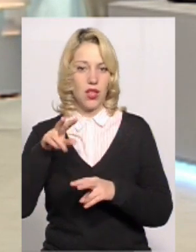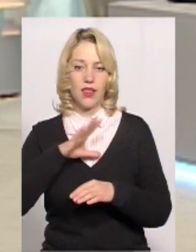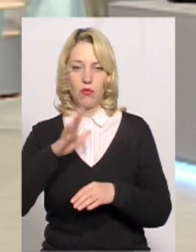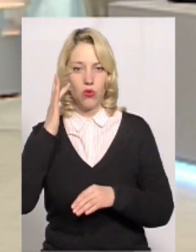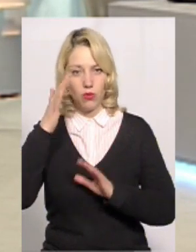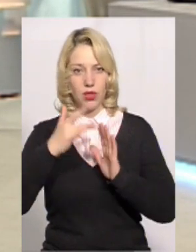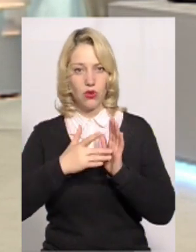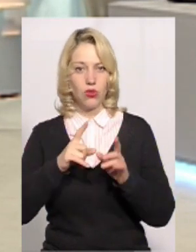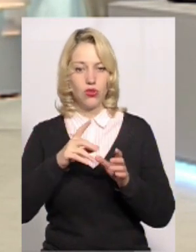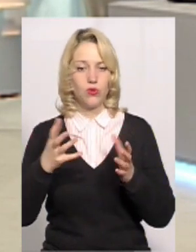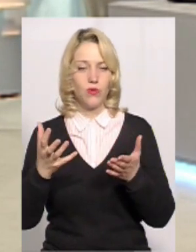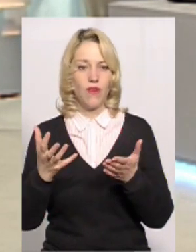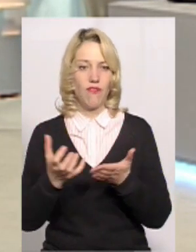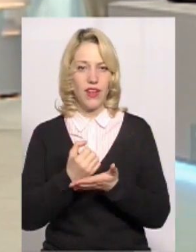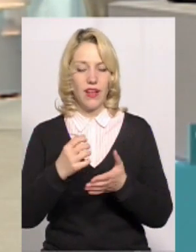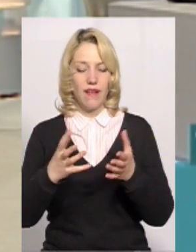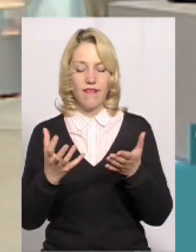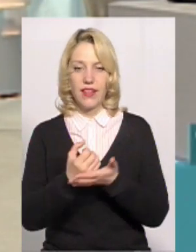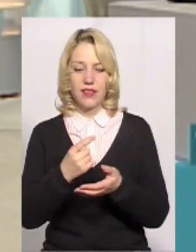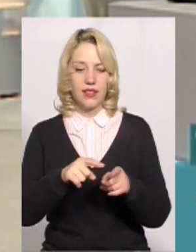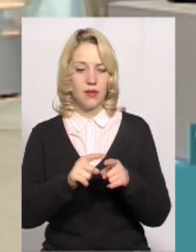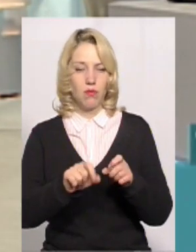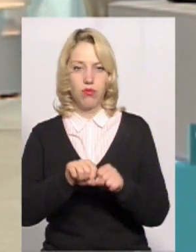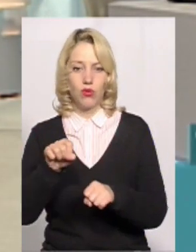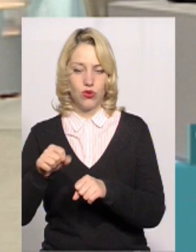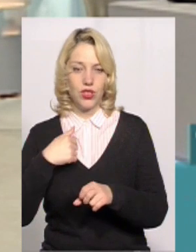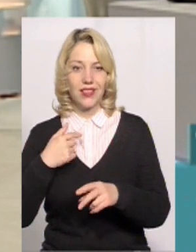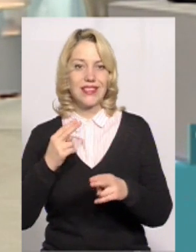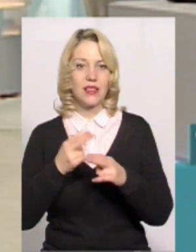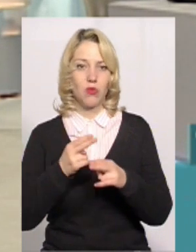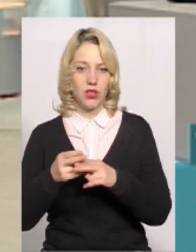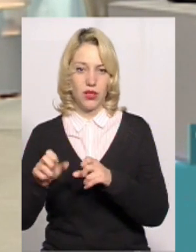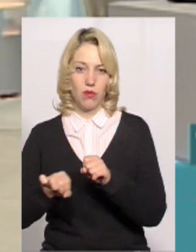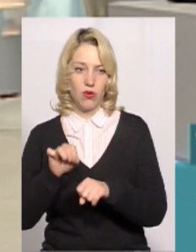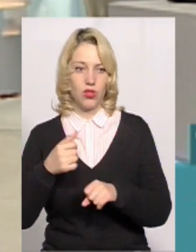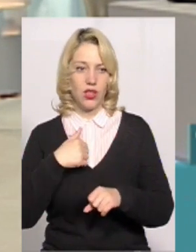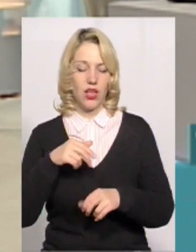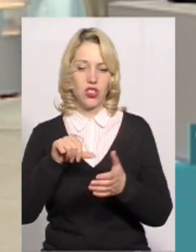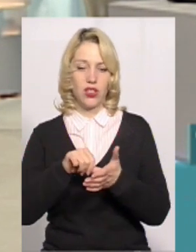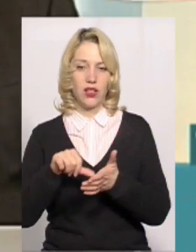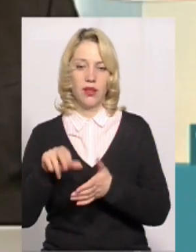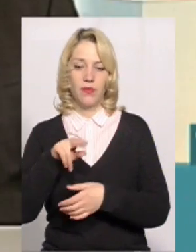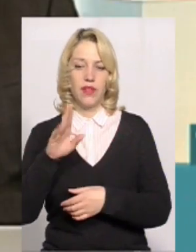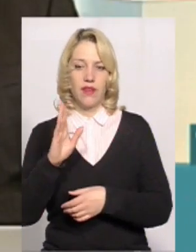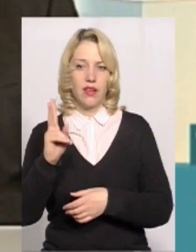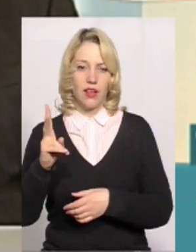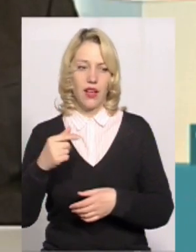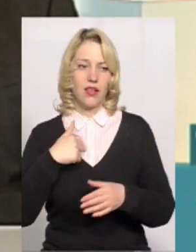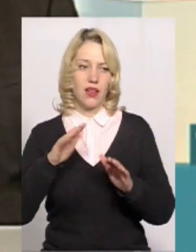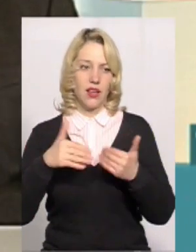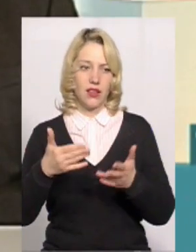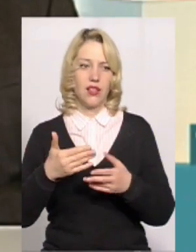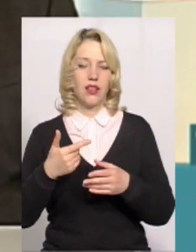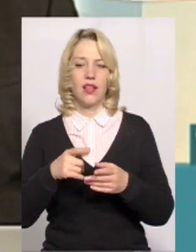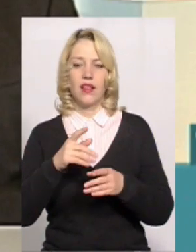якісь порушення, а більше запобігти тим порушенням. Тобто я інколи і членам ДВК і радила, якісь порушення не робити, як